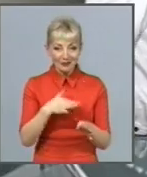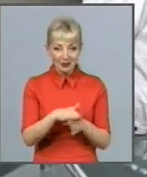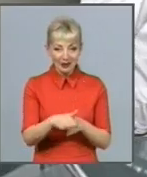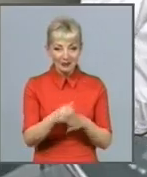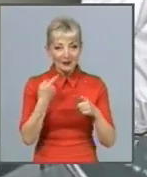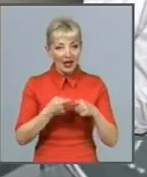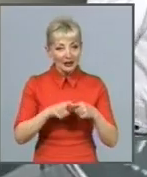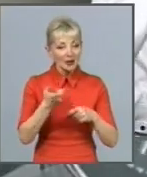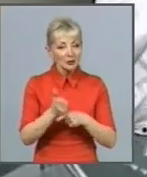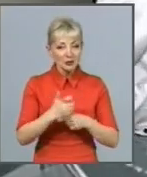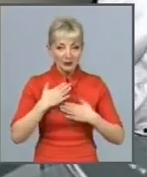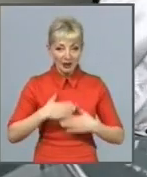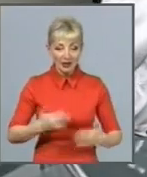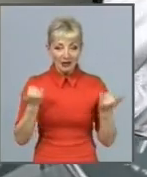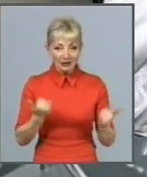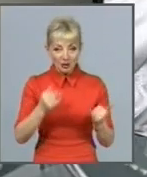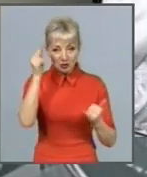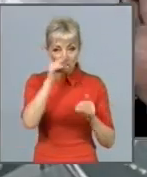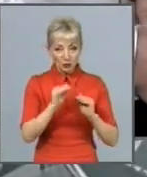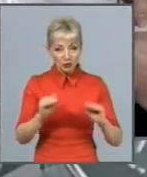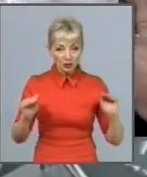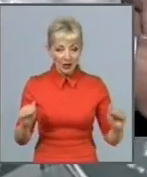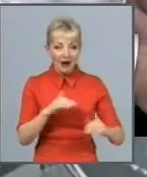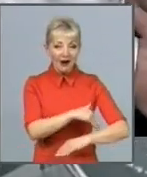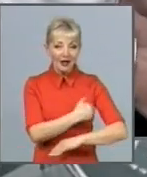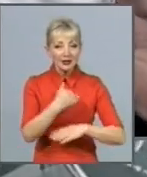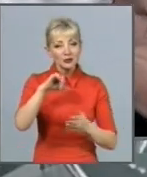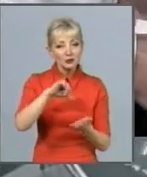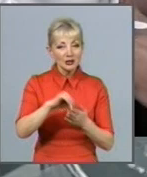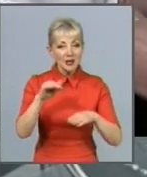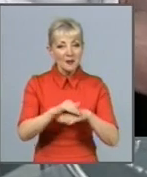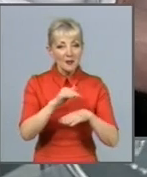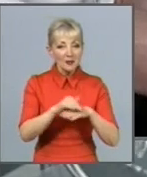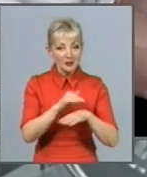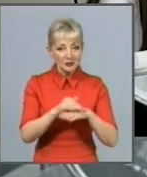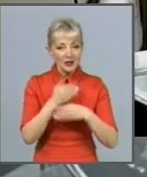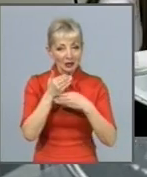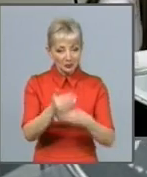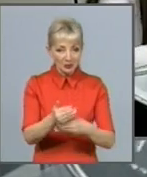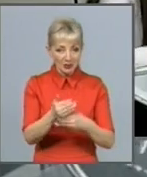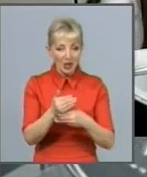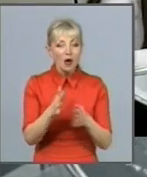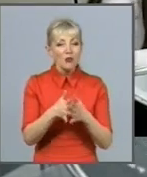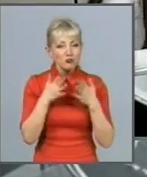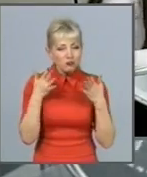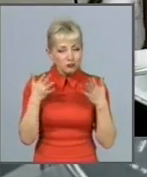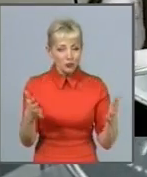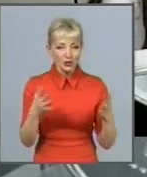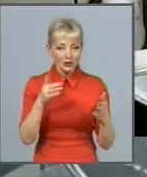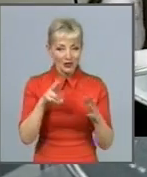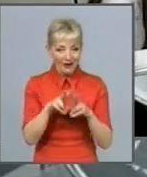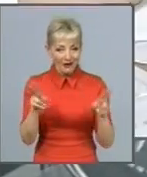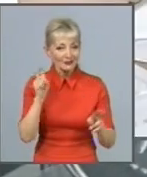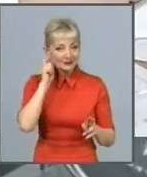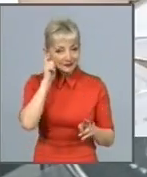А наразі школярі воліють залучити до миротворчого руху якомога більше однолітків. Тож цього разу під час засідання клубу